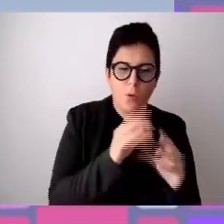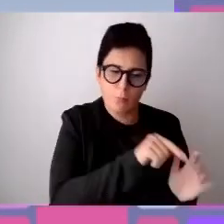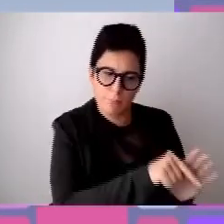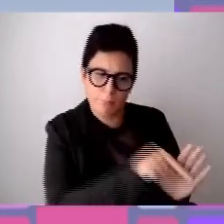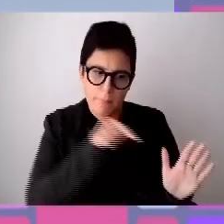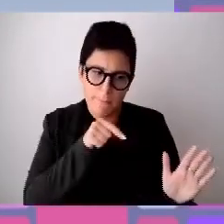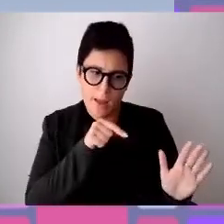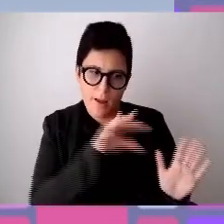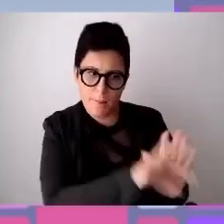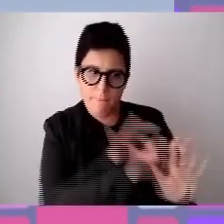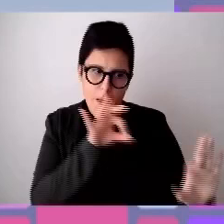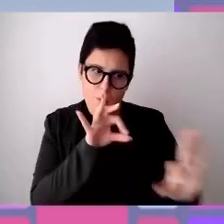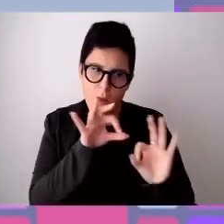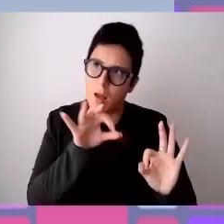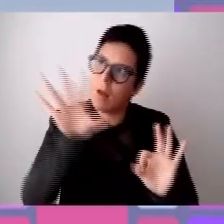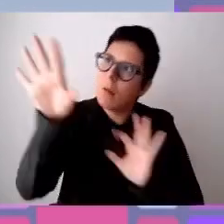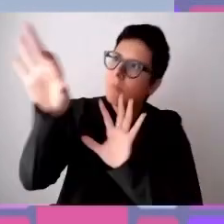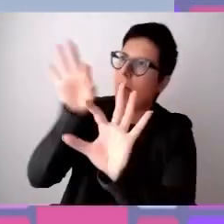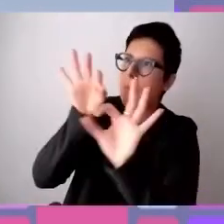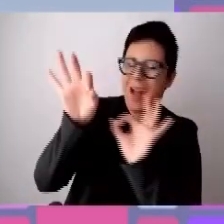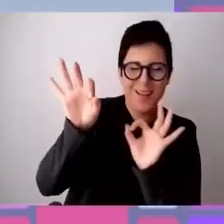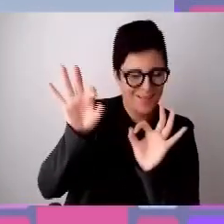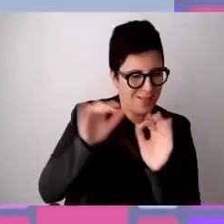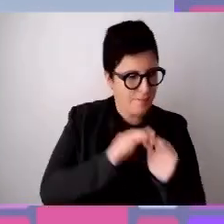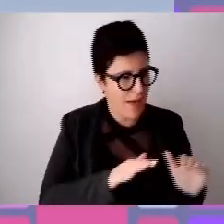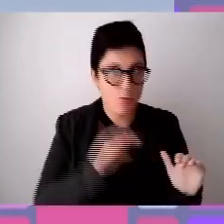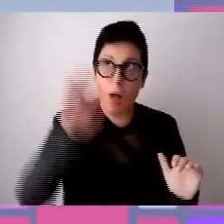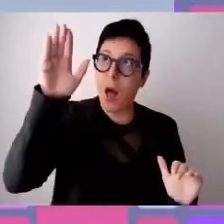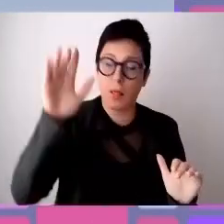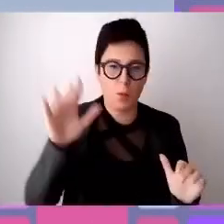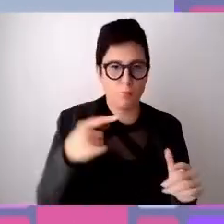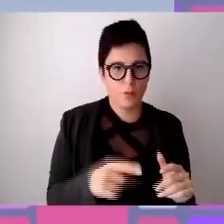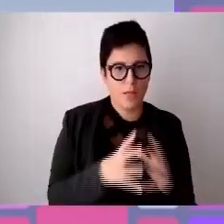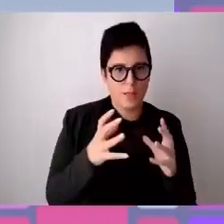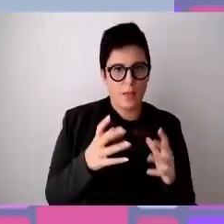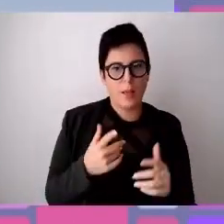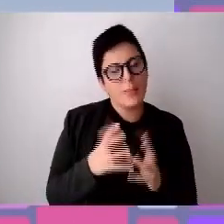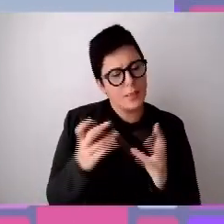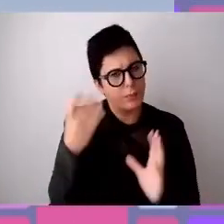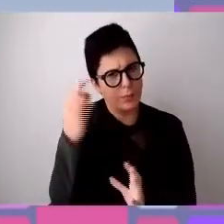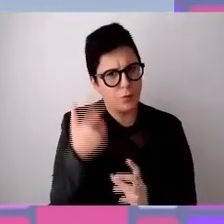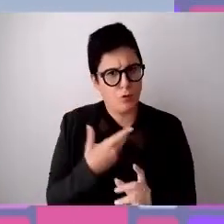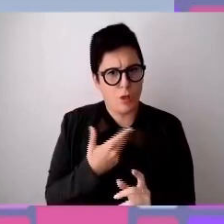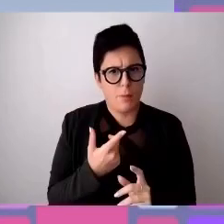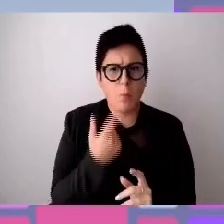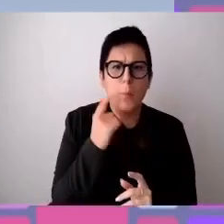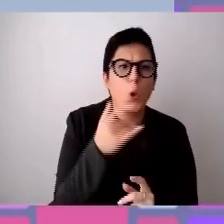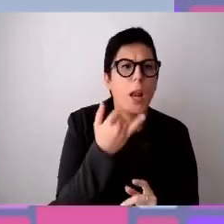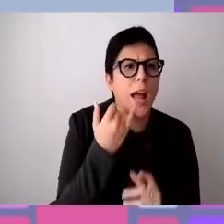questo è un esempio virtuoso ma ce ne sono anche di aziende piccoline io ricordo il caso che